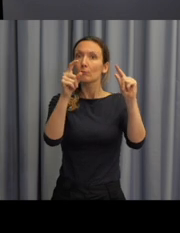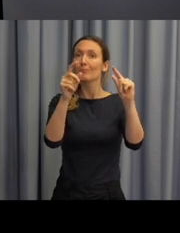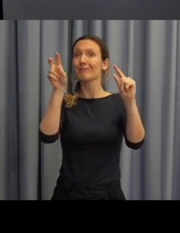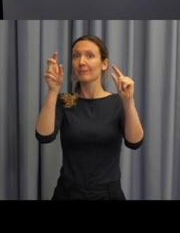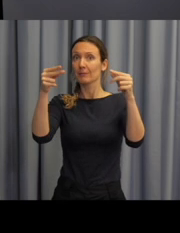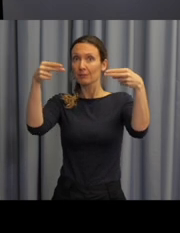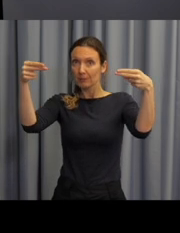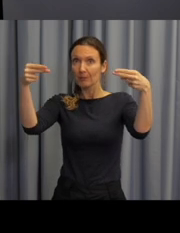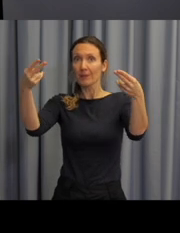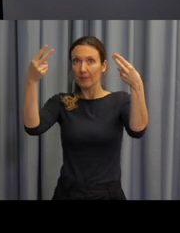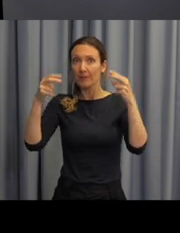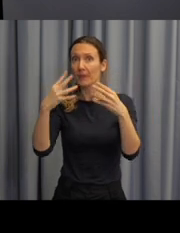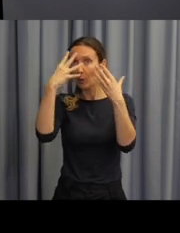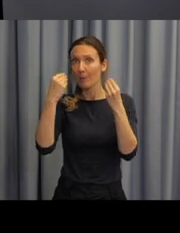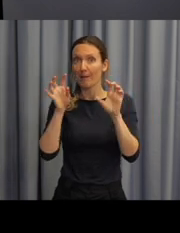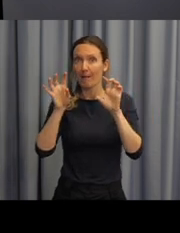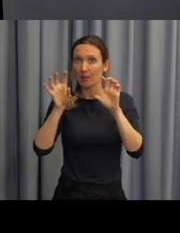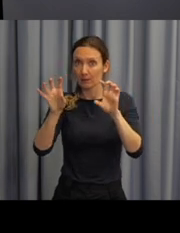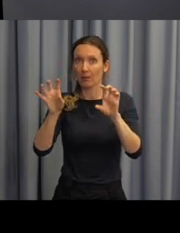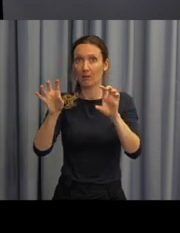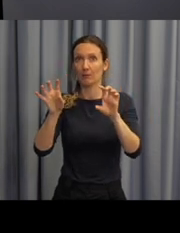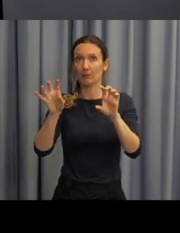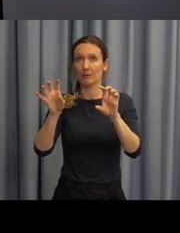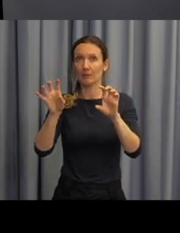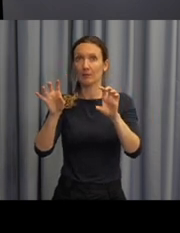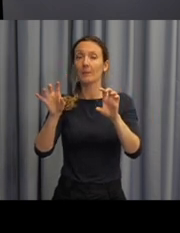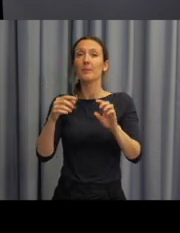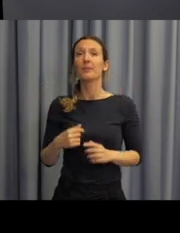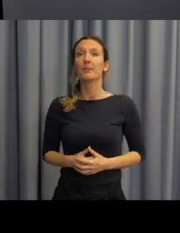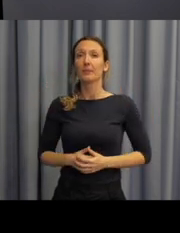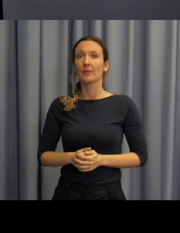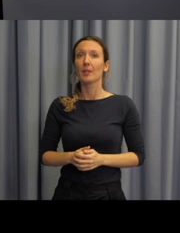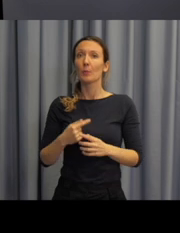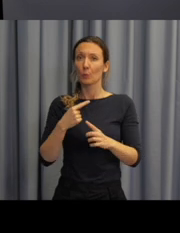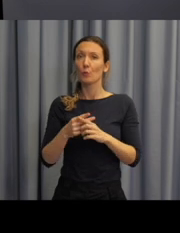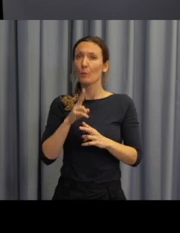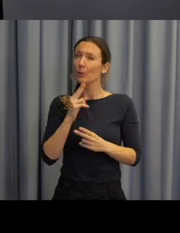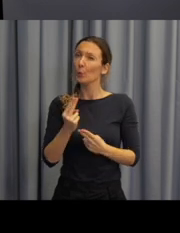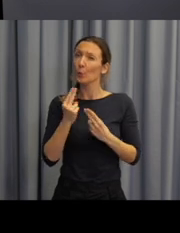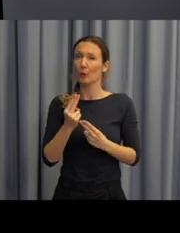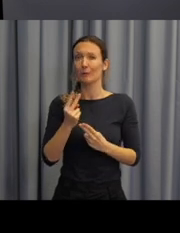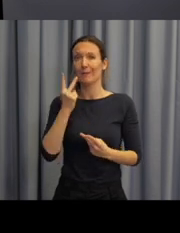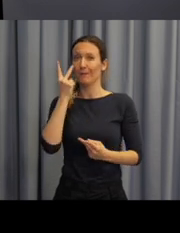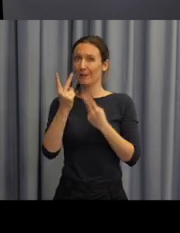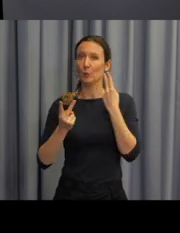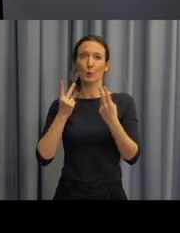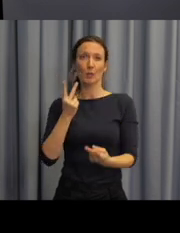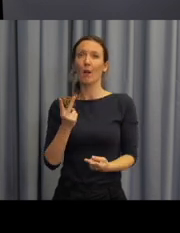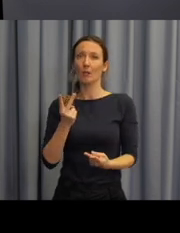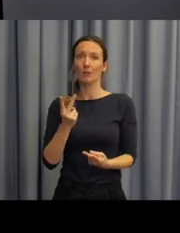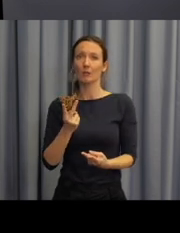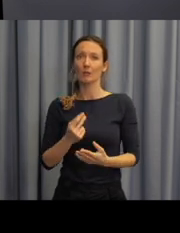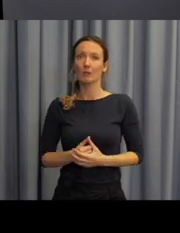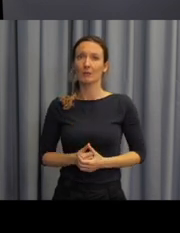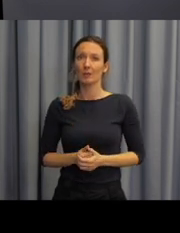doplněná piktogramem pro lepší orientaci a zároveň vidíte důraz na vizuální stránku. Přestože